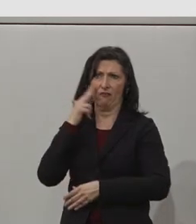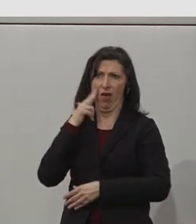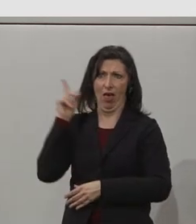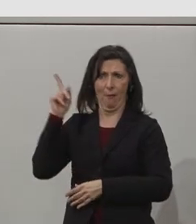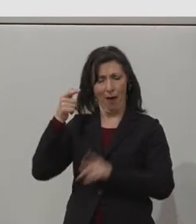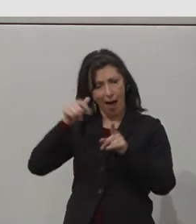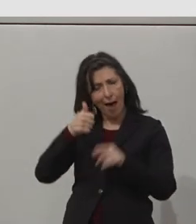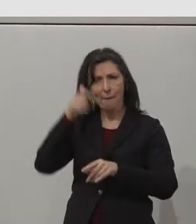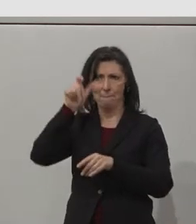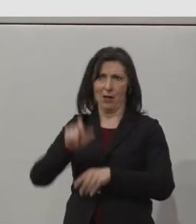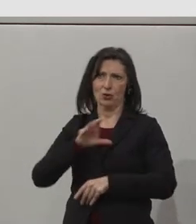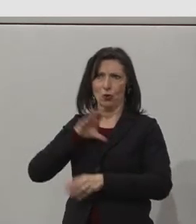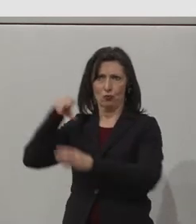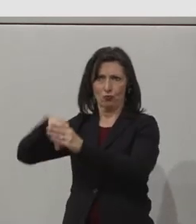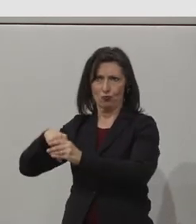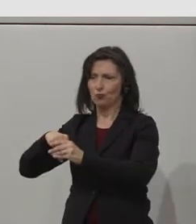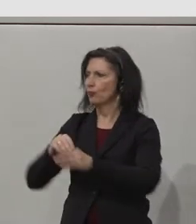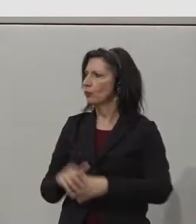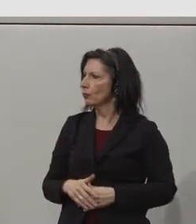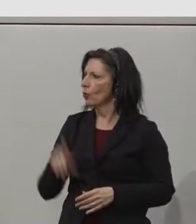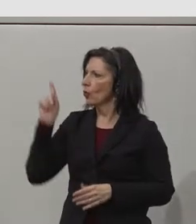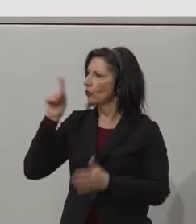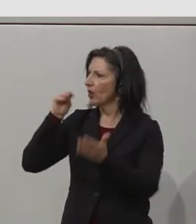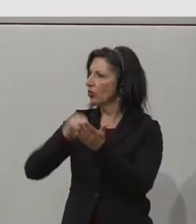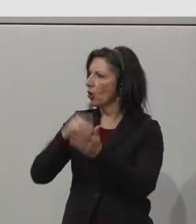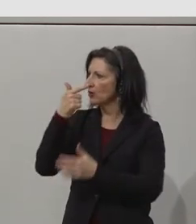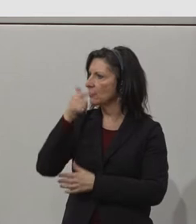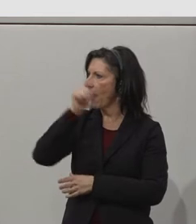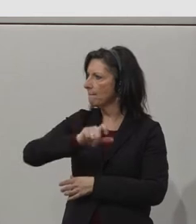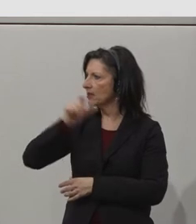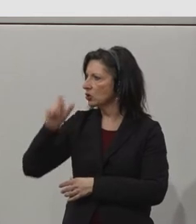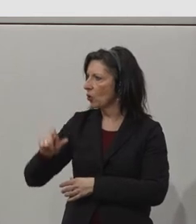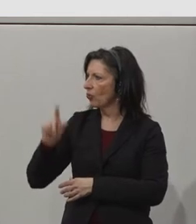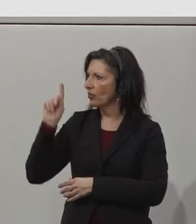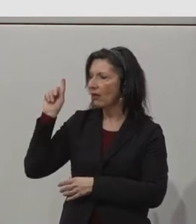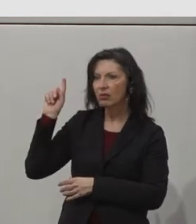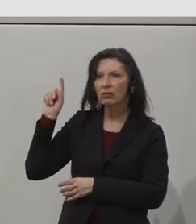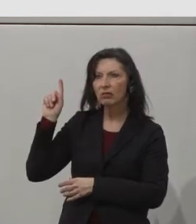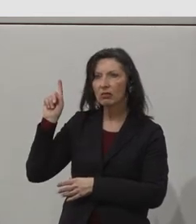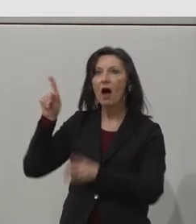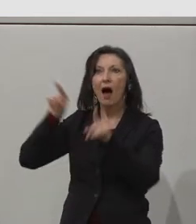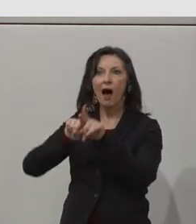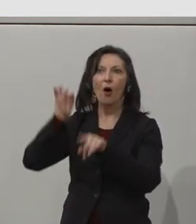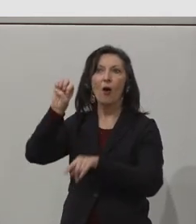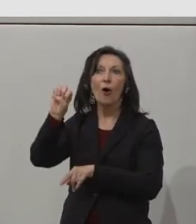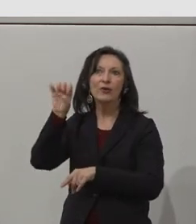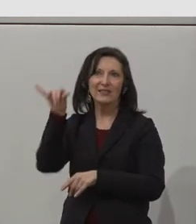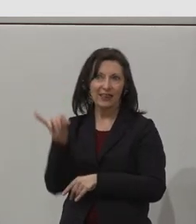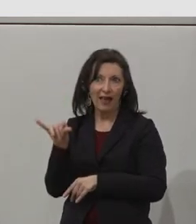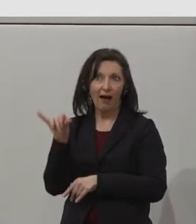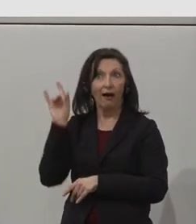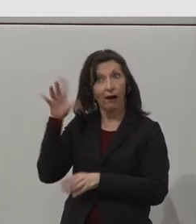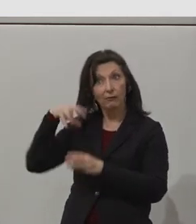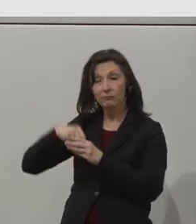Luke and Yvonne. We also have Shane, who is in Arthur Cox, which is a law firm. Marion,